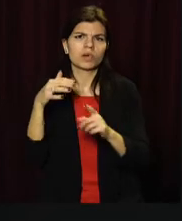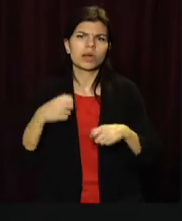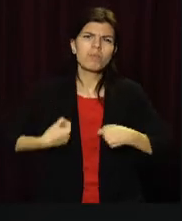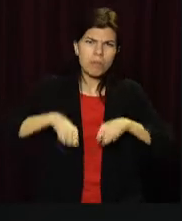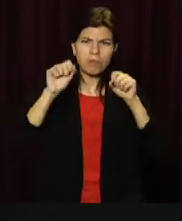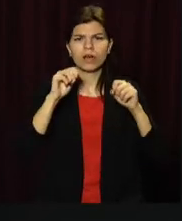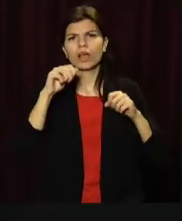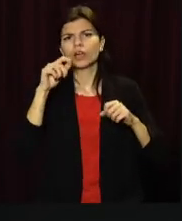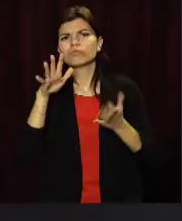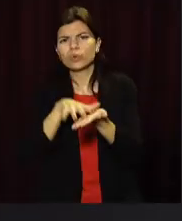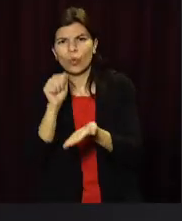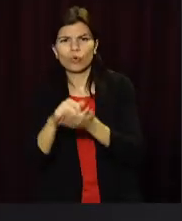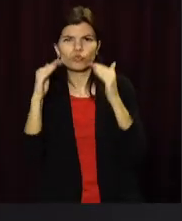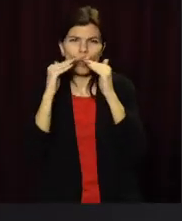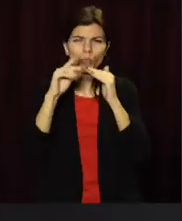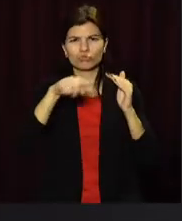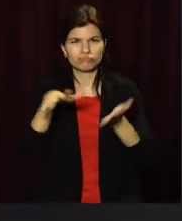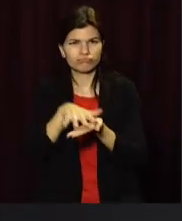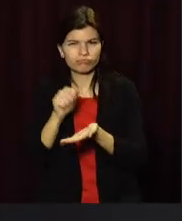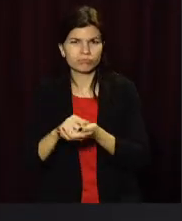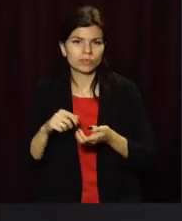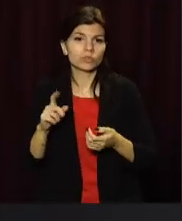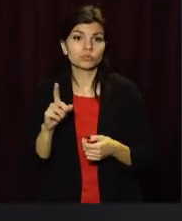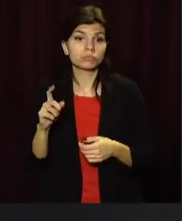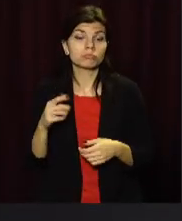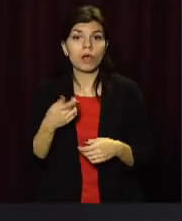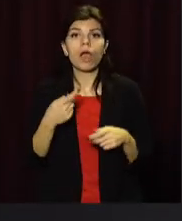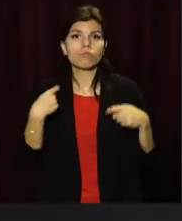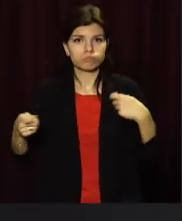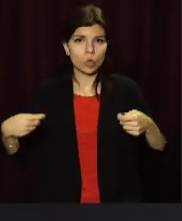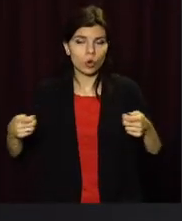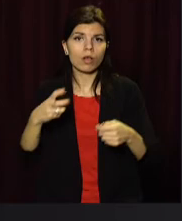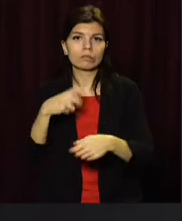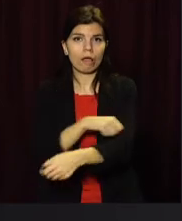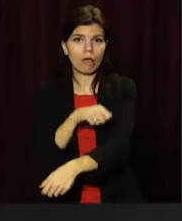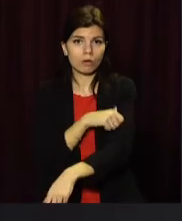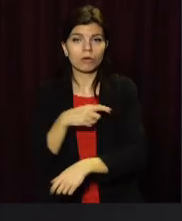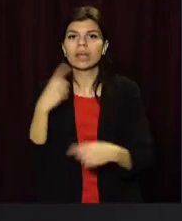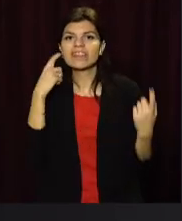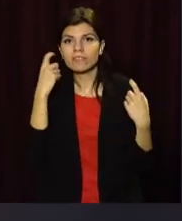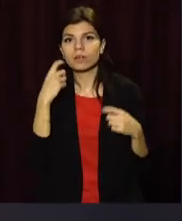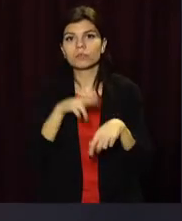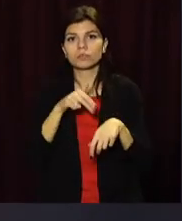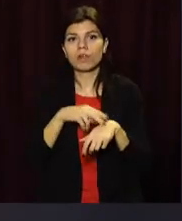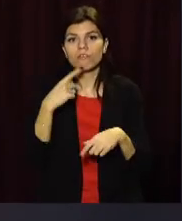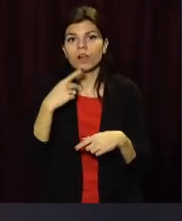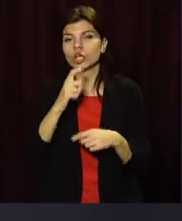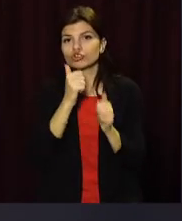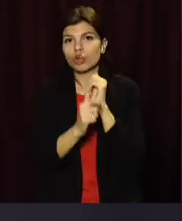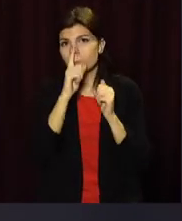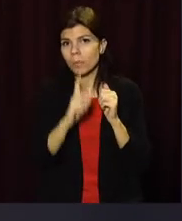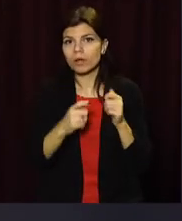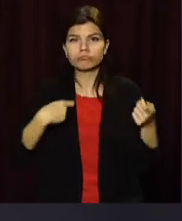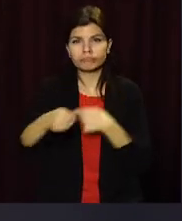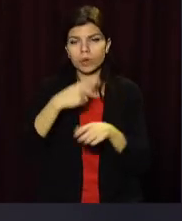знищували майно. Організовували в області розгалужену мережу збуту наркотиків. За інформацією правоохоронців, щомісячний обіг заборонених